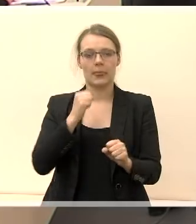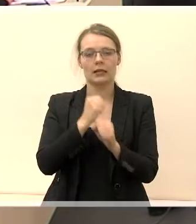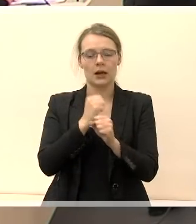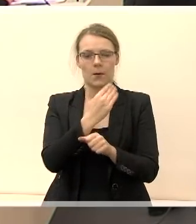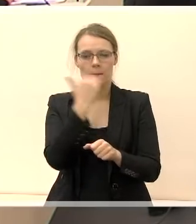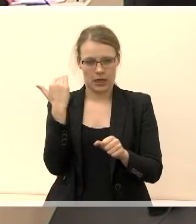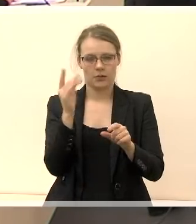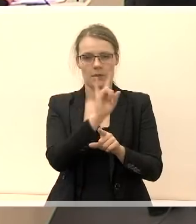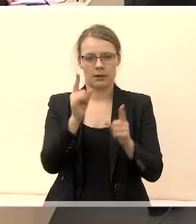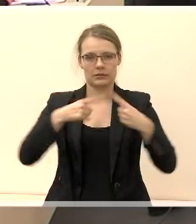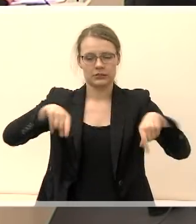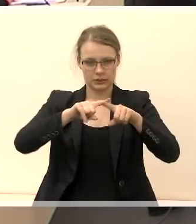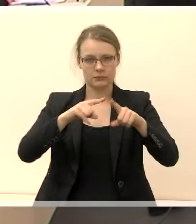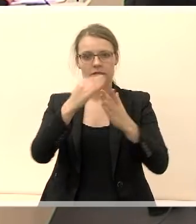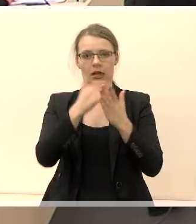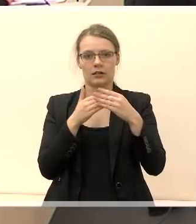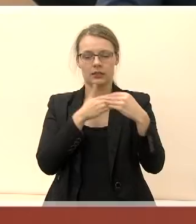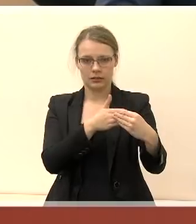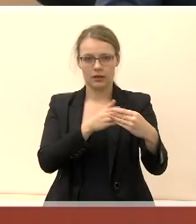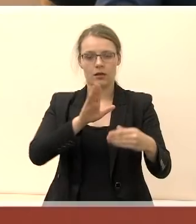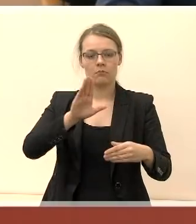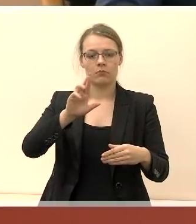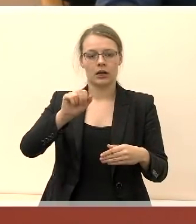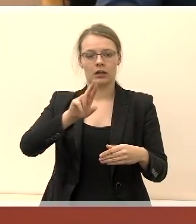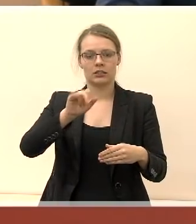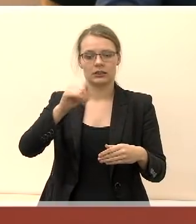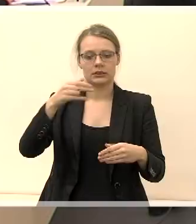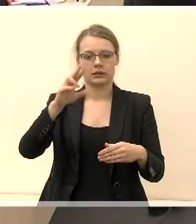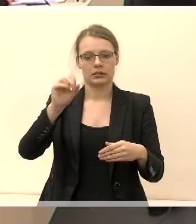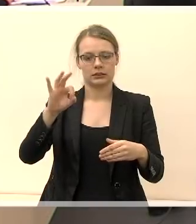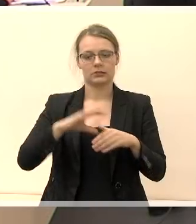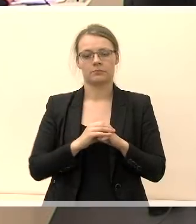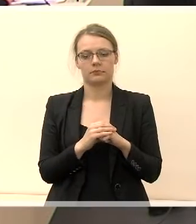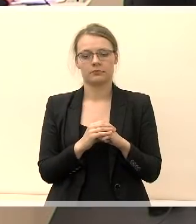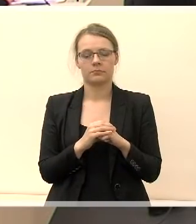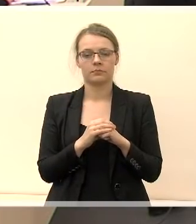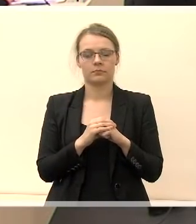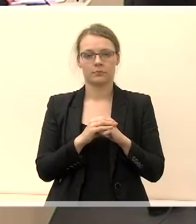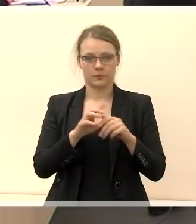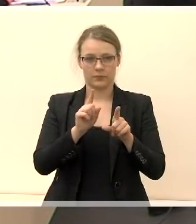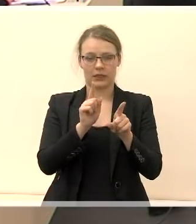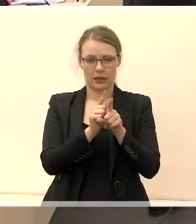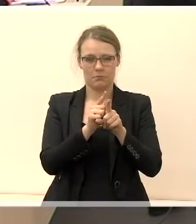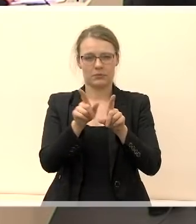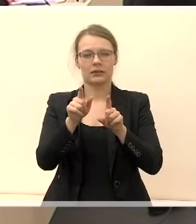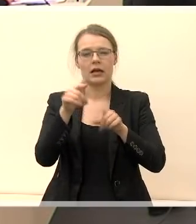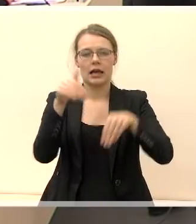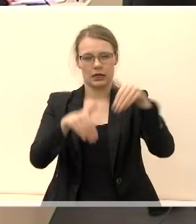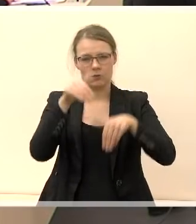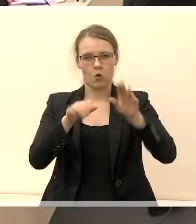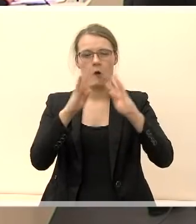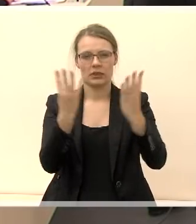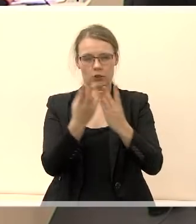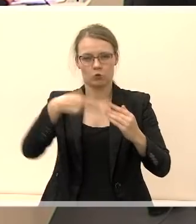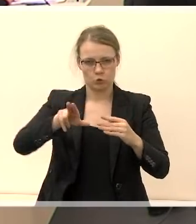partijos Marijampolės skyrius ir sąrašo lyderis Metas Ražinskas. Visuomeninis rinkimų komitetas už Marijampolės vienybę